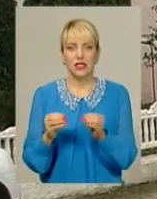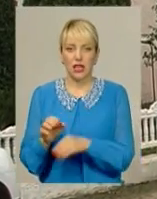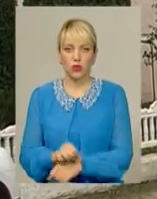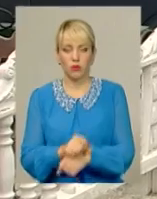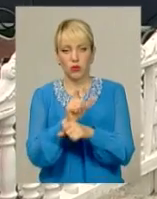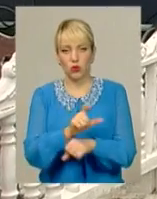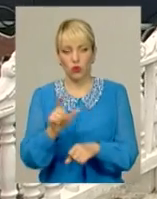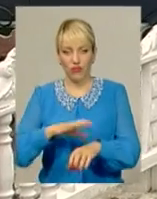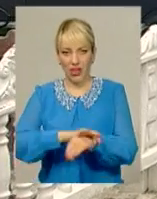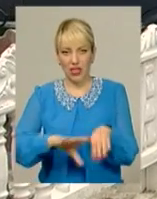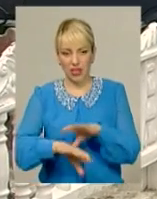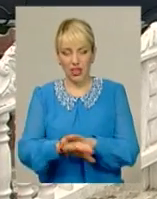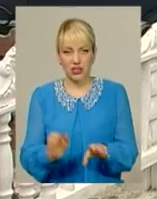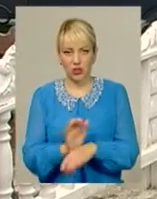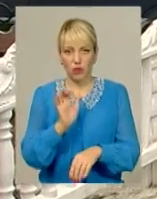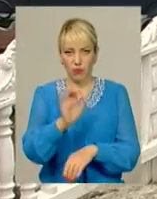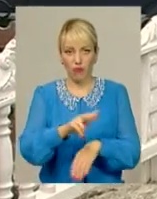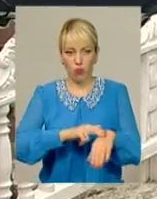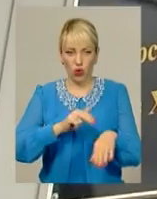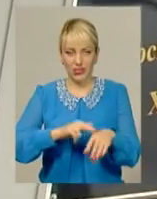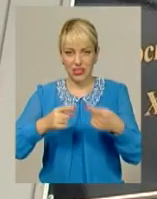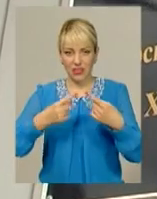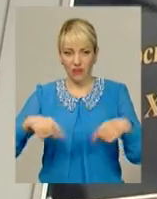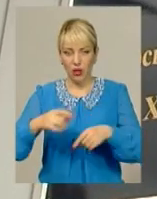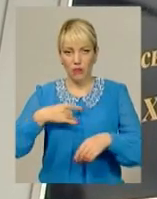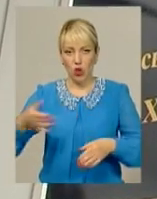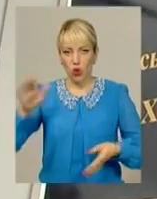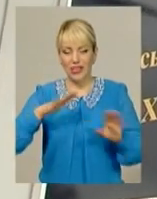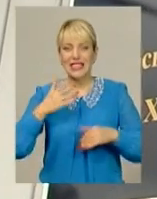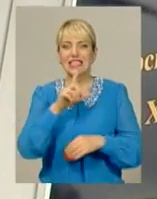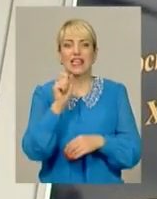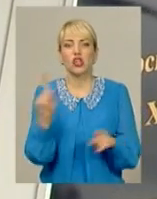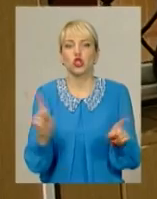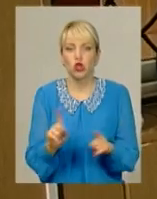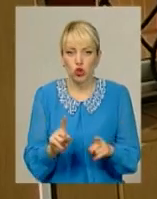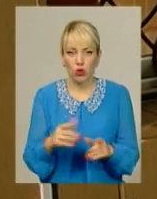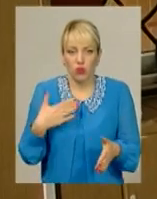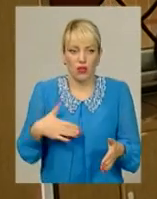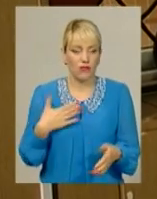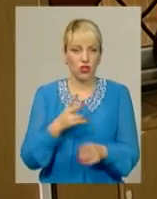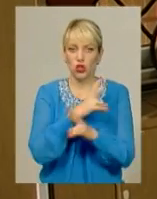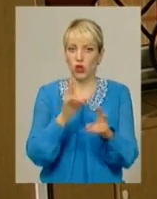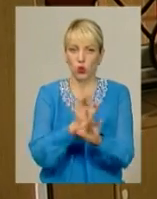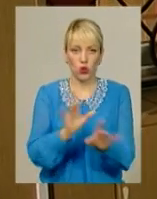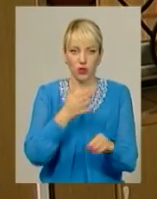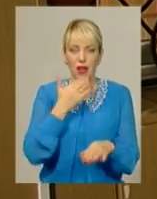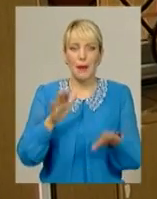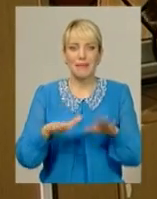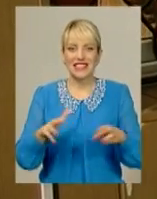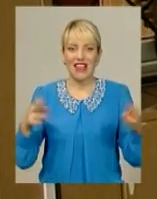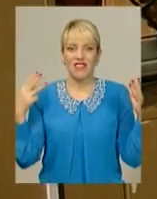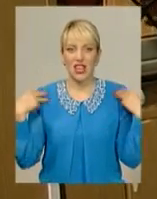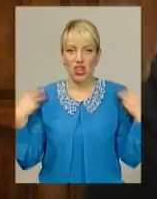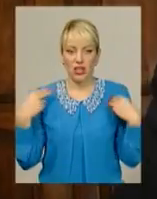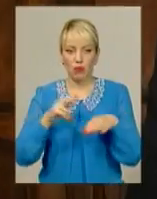кайданках доставили до поліцейського відділку у Білогір'ї. За що і нові, що, кажуть, хлопці, ніхто не пояснив. Місцевий начальник поліції запевняє,